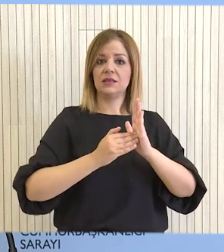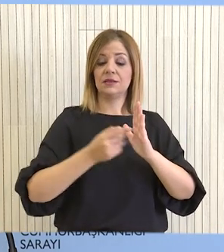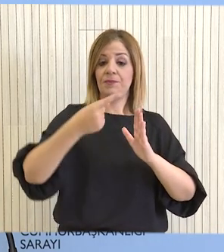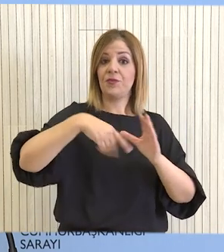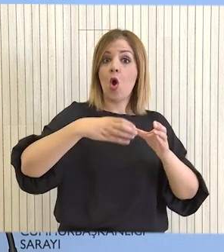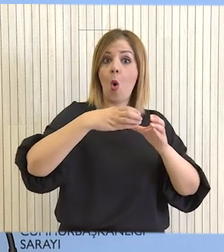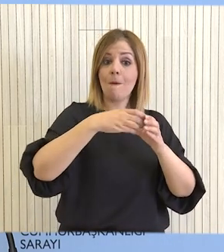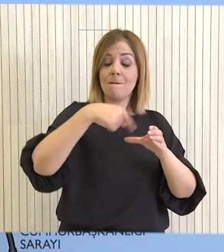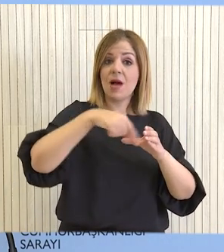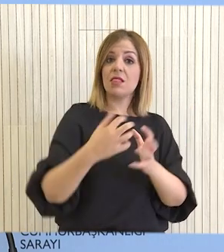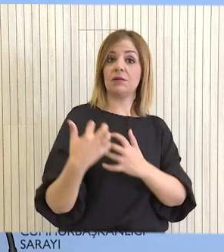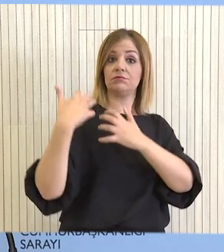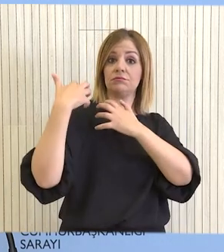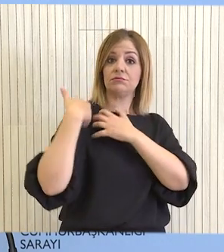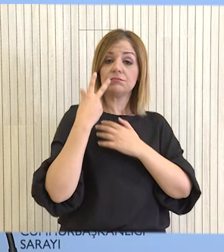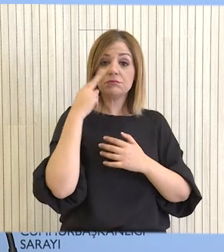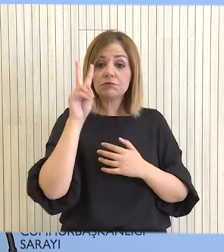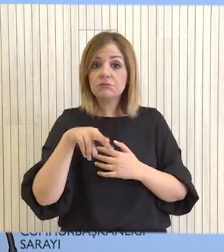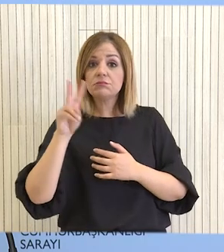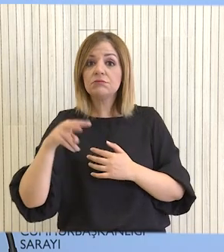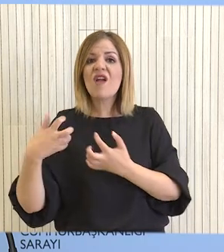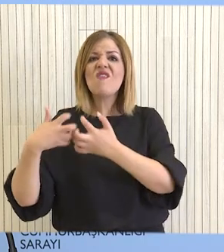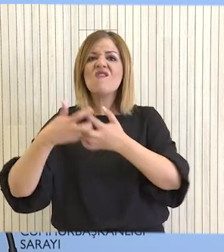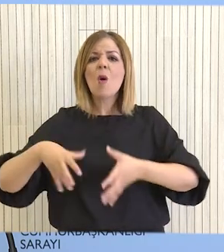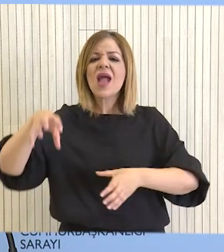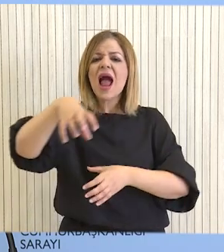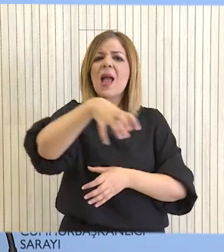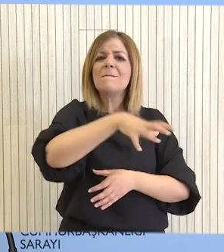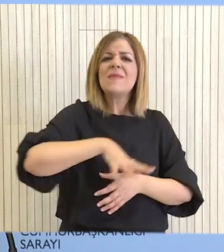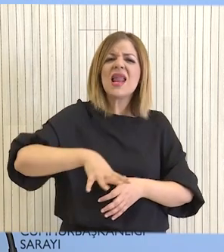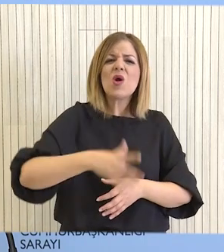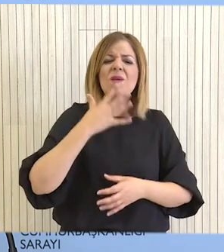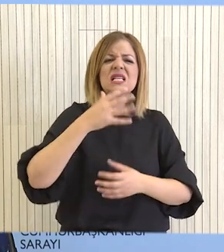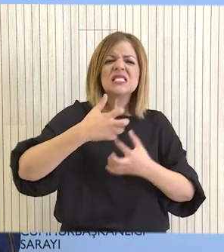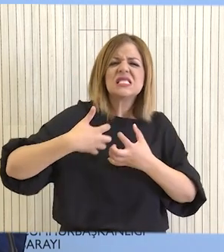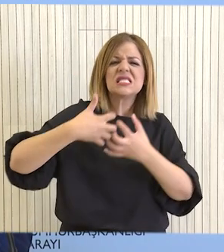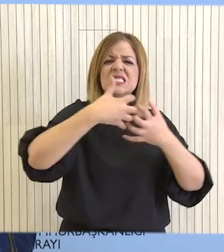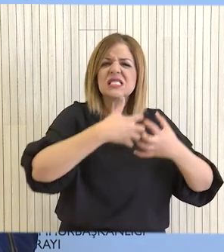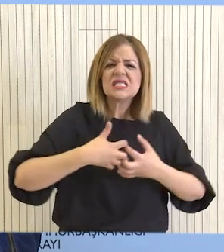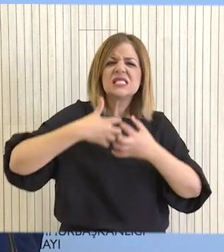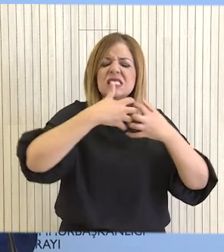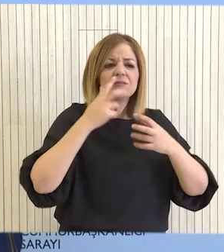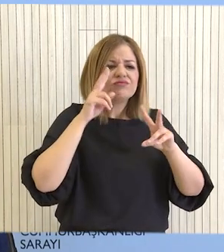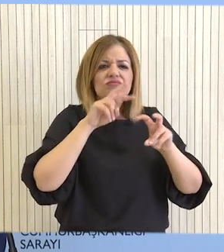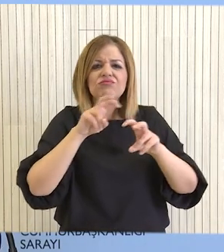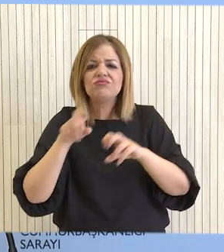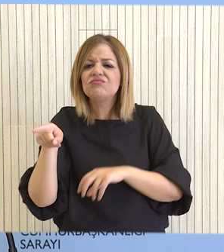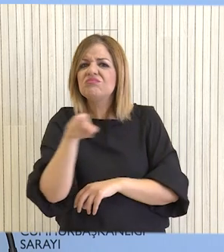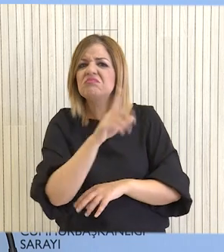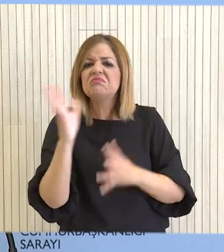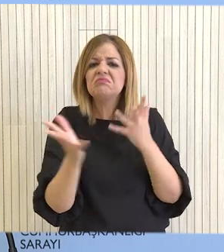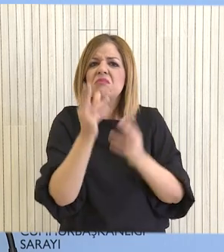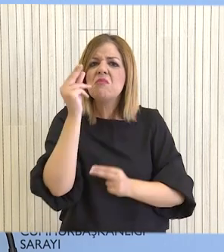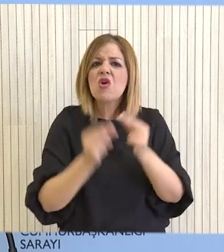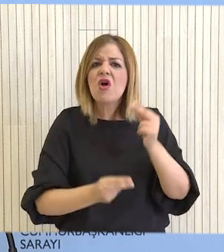ομάδα ειδικών έχει αναλάβει την αξιολόγηση των βιομηχανικών ζωνών βαριάς οκληρίας Α, ώστε να εκτιμήσει κατά πόσον προκύπτουν